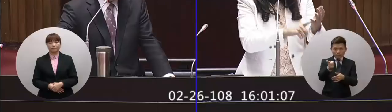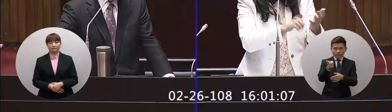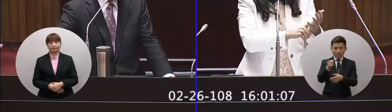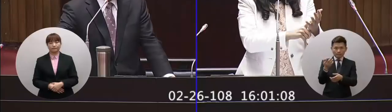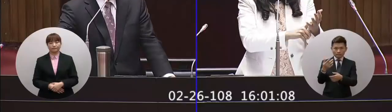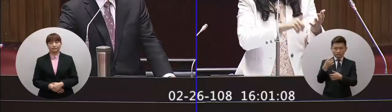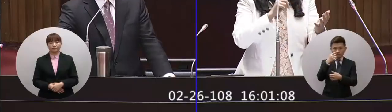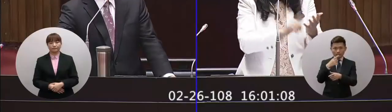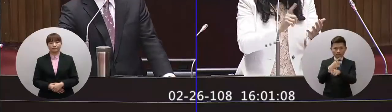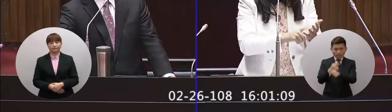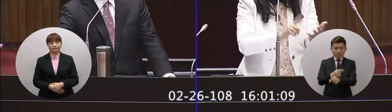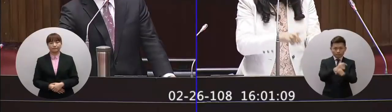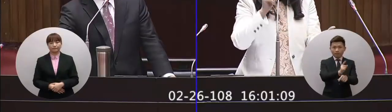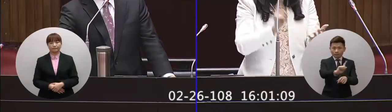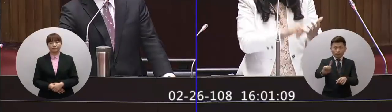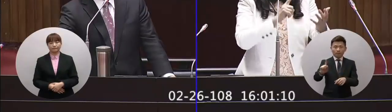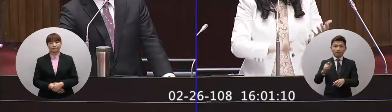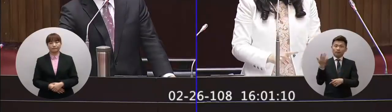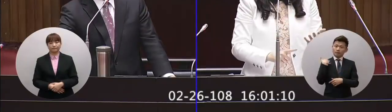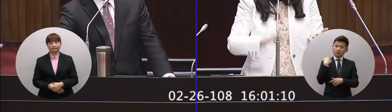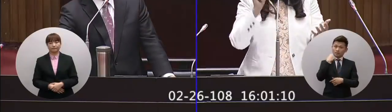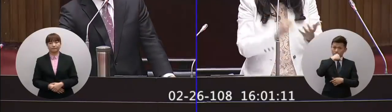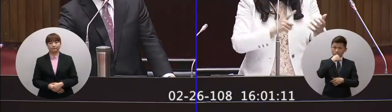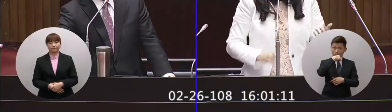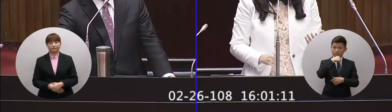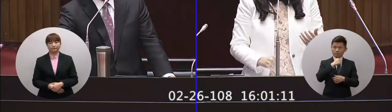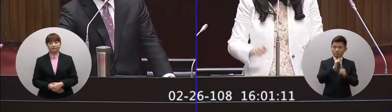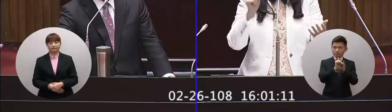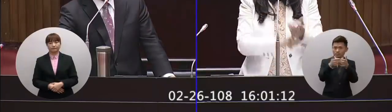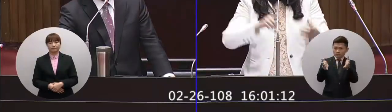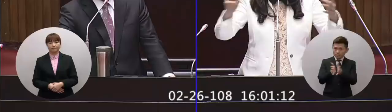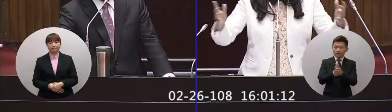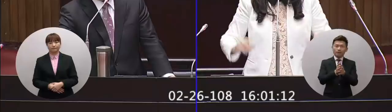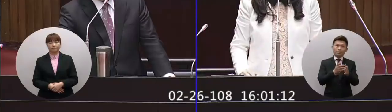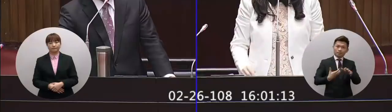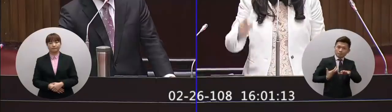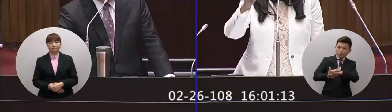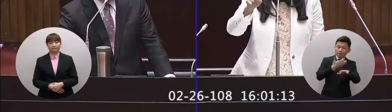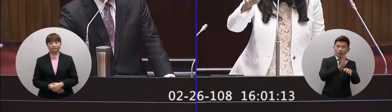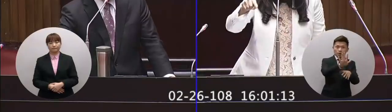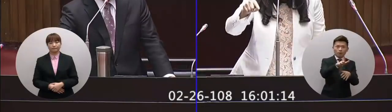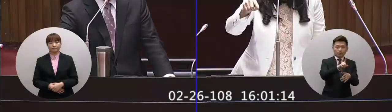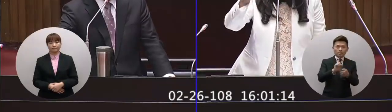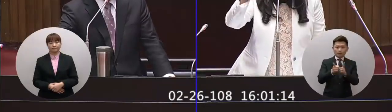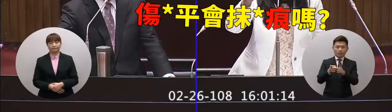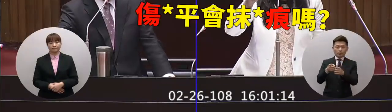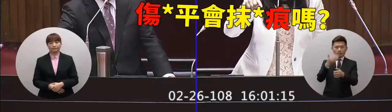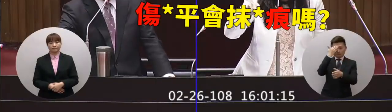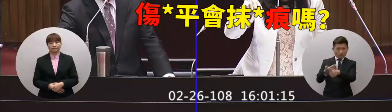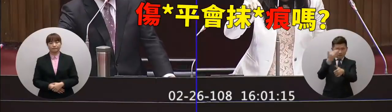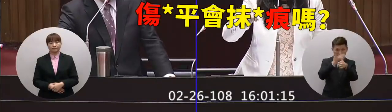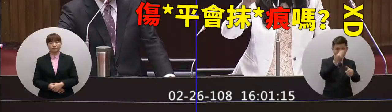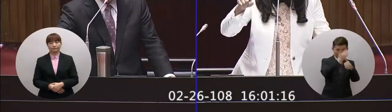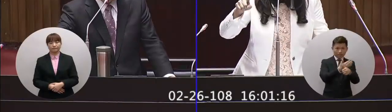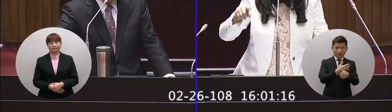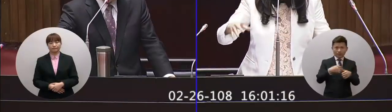所有在歷史上對中華民國有貢獻的社團有貢獻的組織都被你們清算鬥爭你覺得這樣子商品